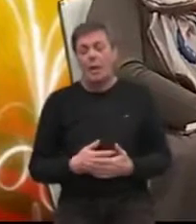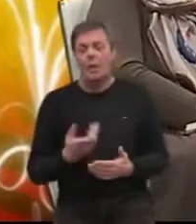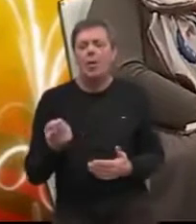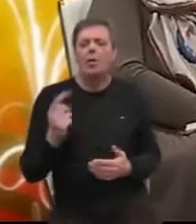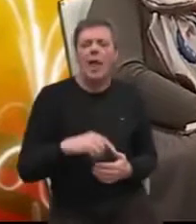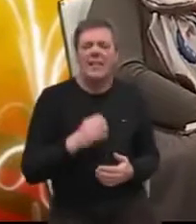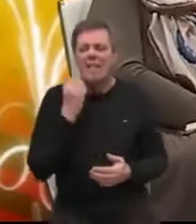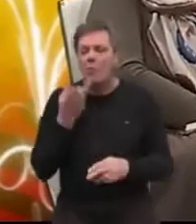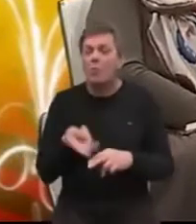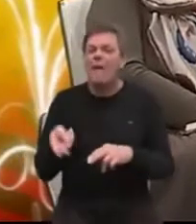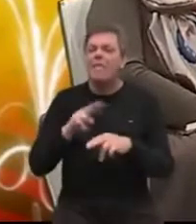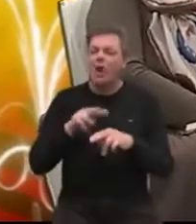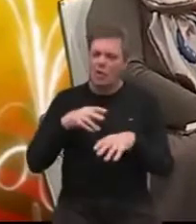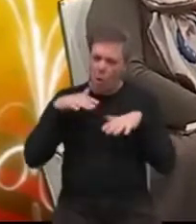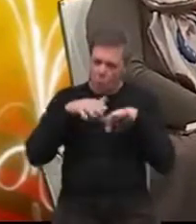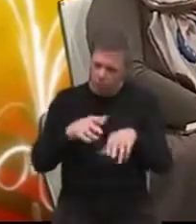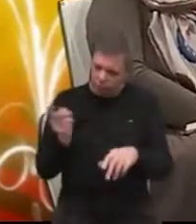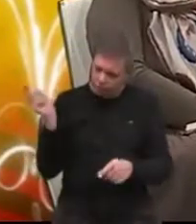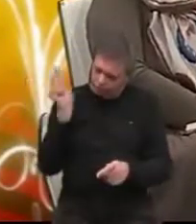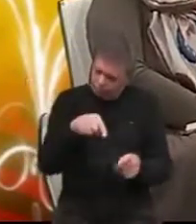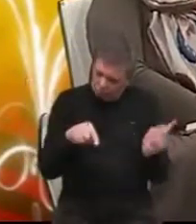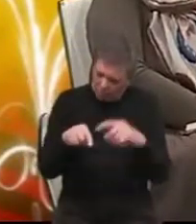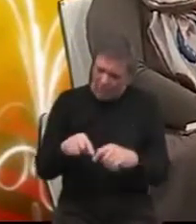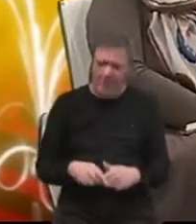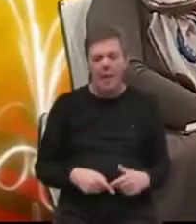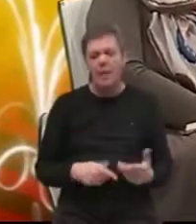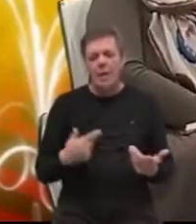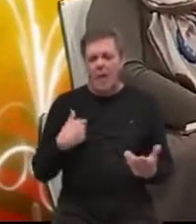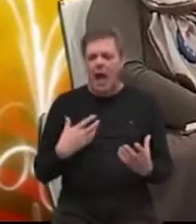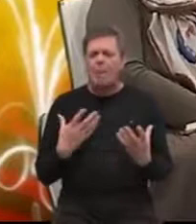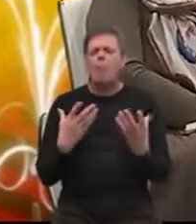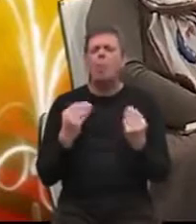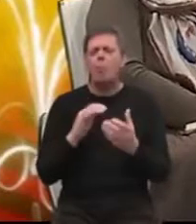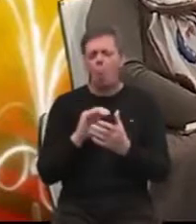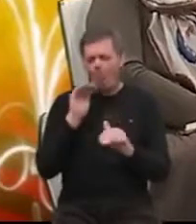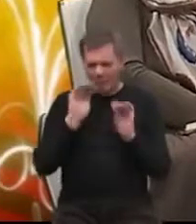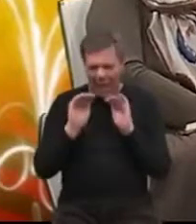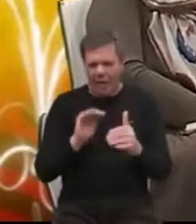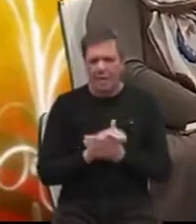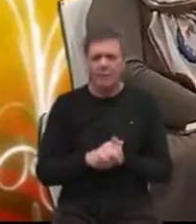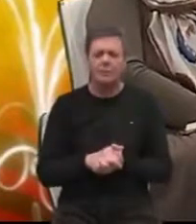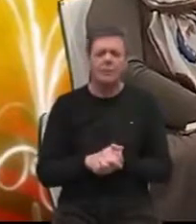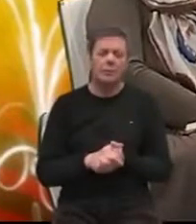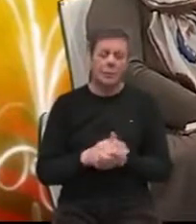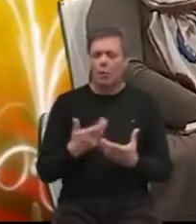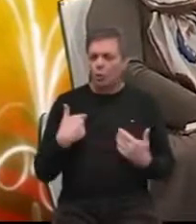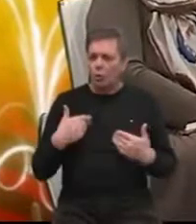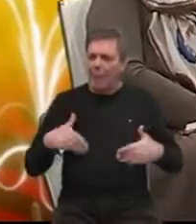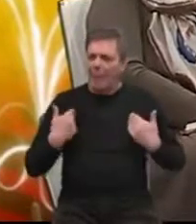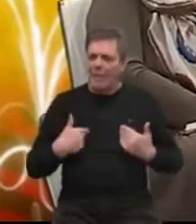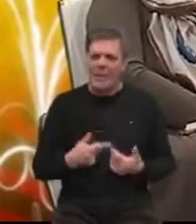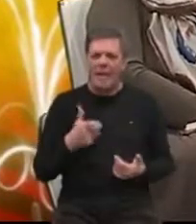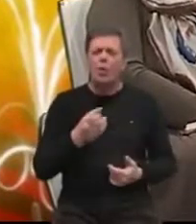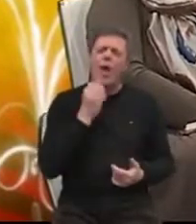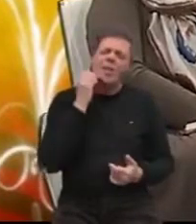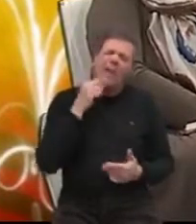dolazi svaki put sve veći broj ljudi. Ja sad stvarno već imam jako puno prijava što veseli i što je to